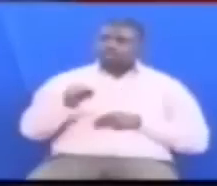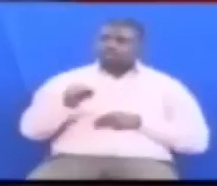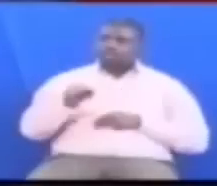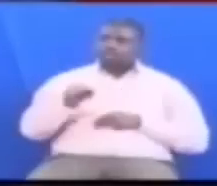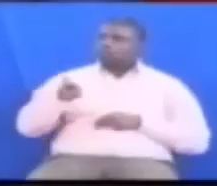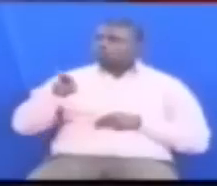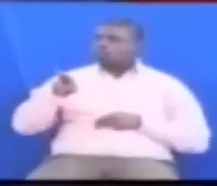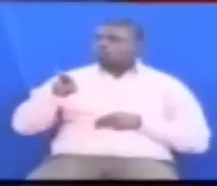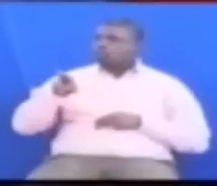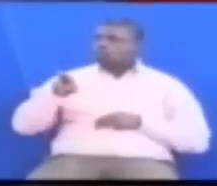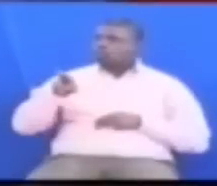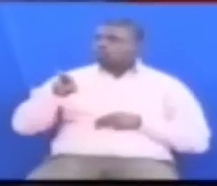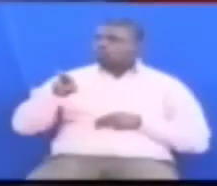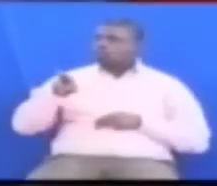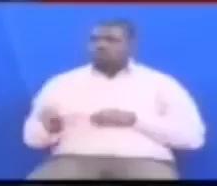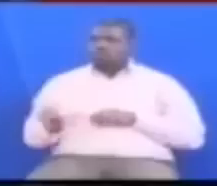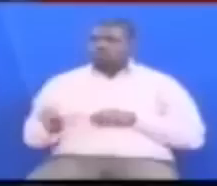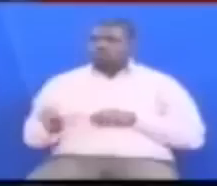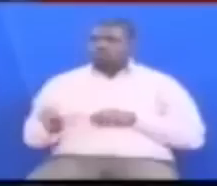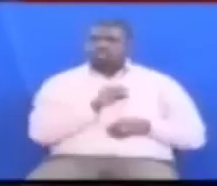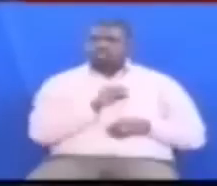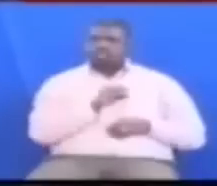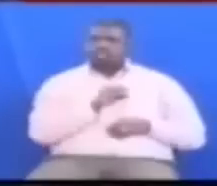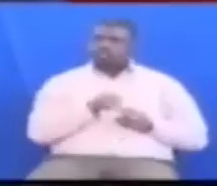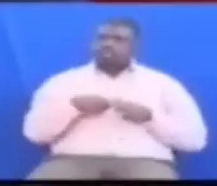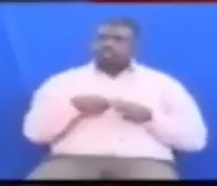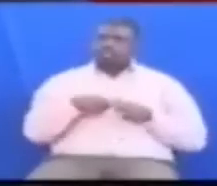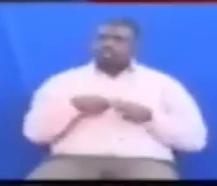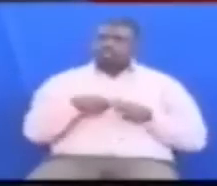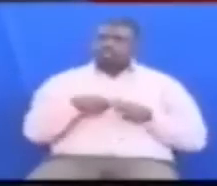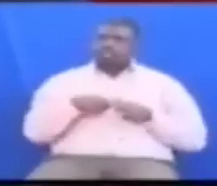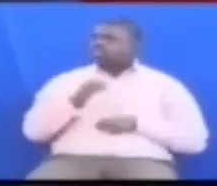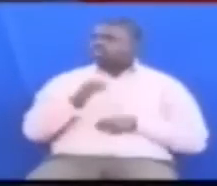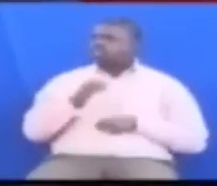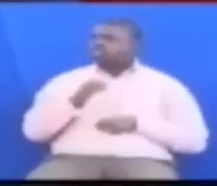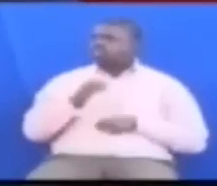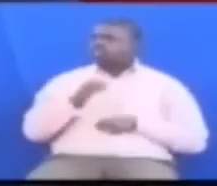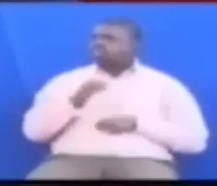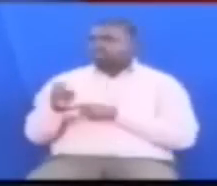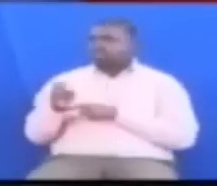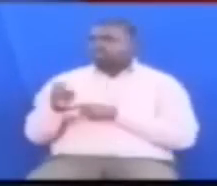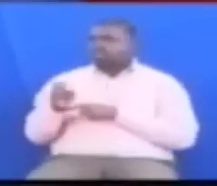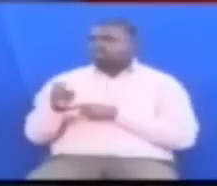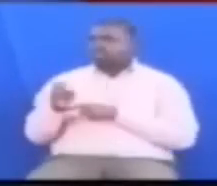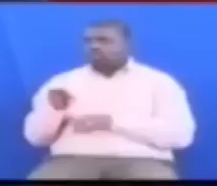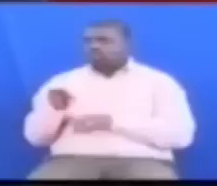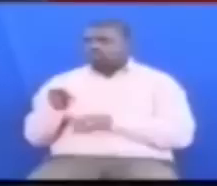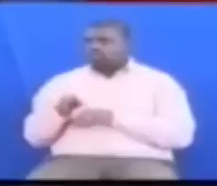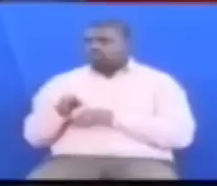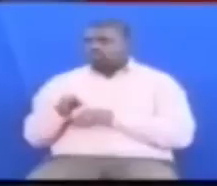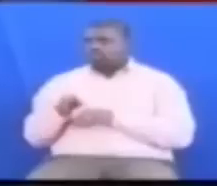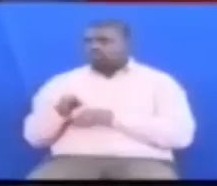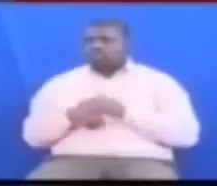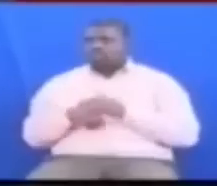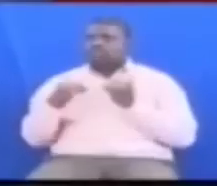wagombea Walishawishua wakahamia chama chama pinduzi Lakini sisi Chama chanunchekafu tukasimamia Uchaguzi na mchakatundani ya chama